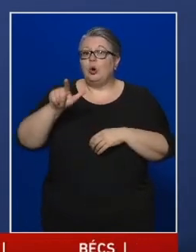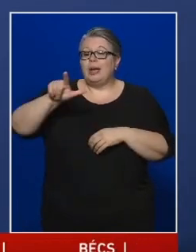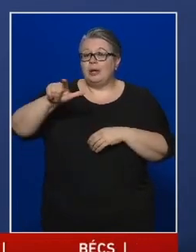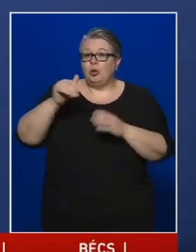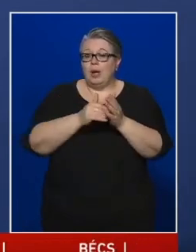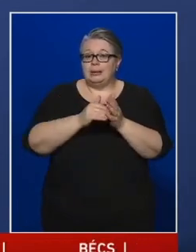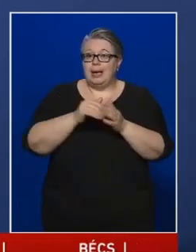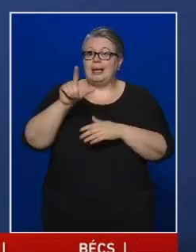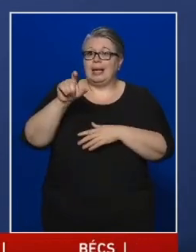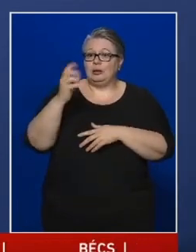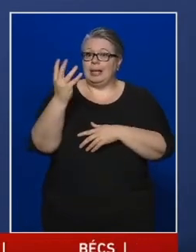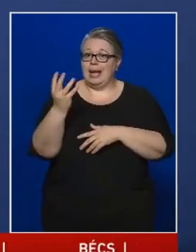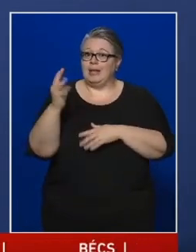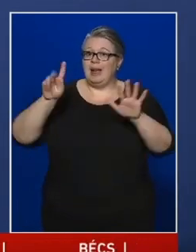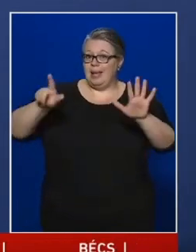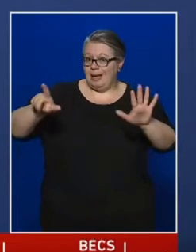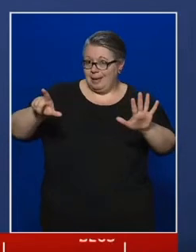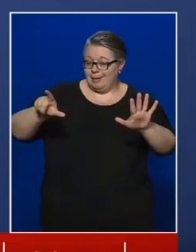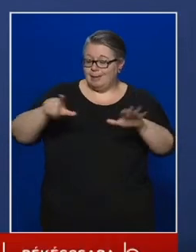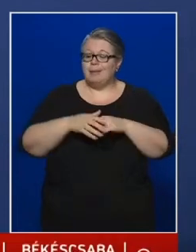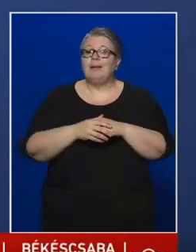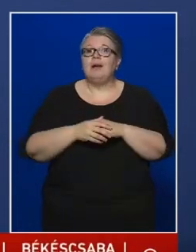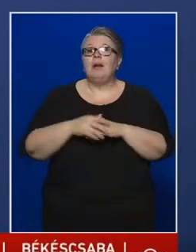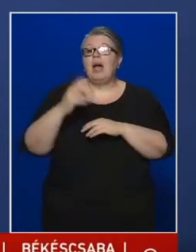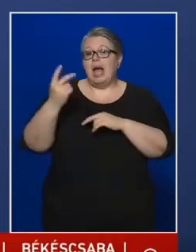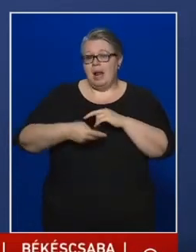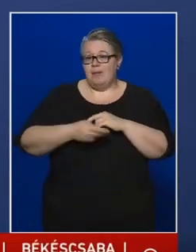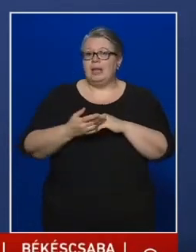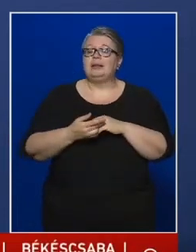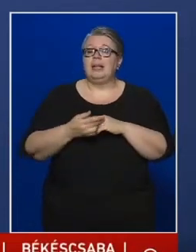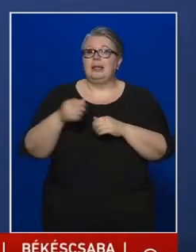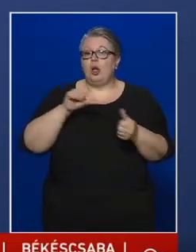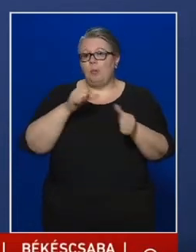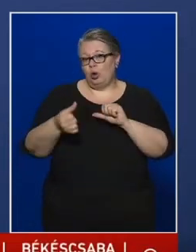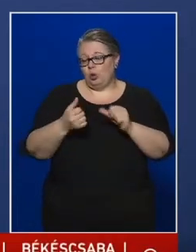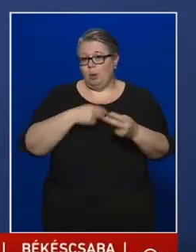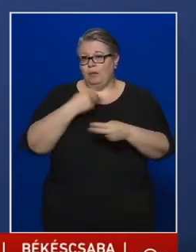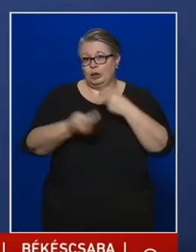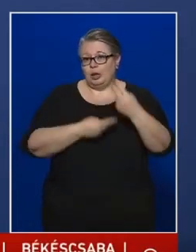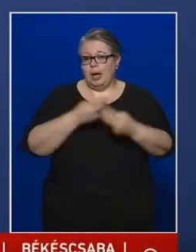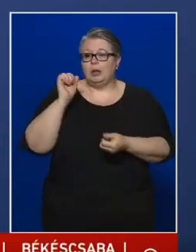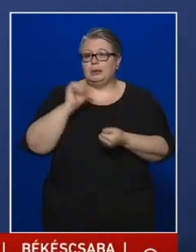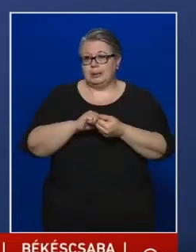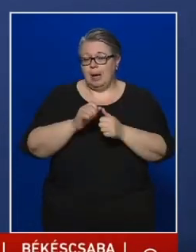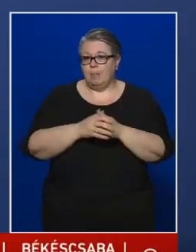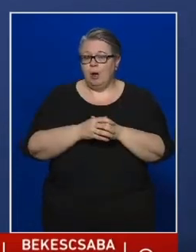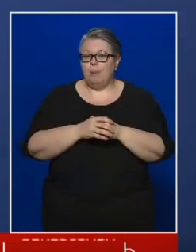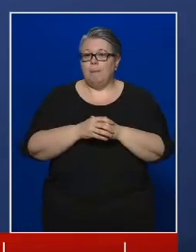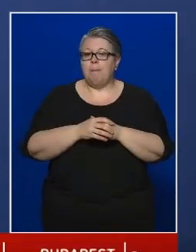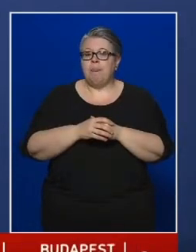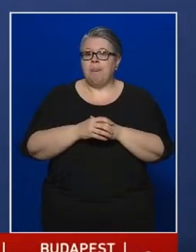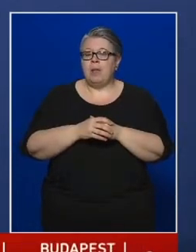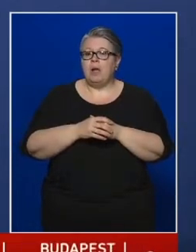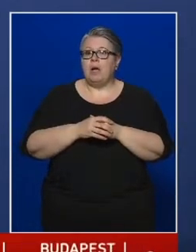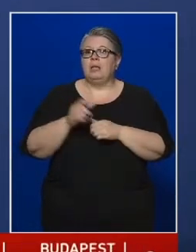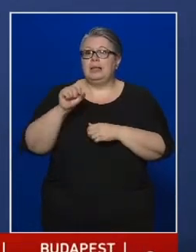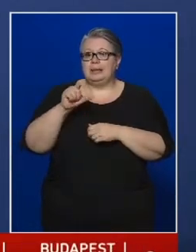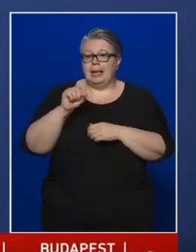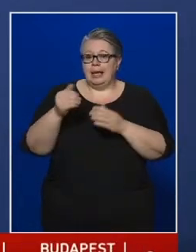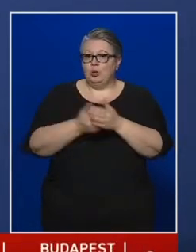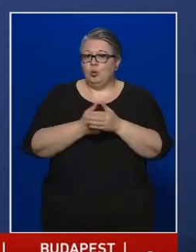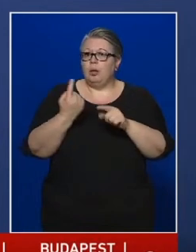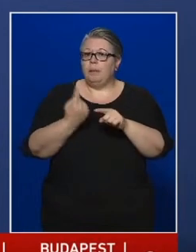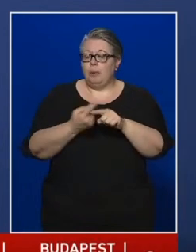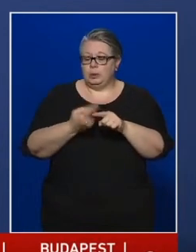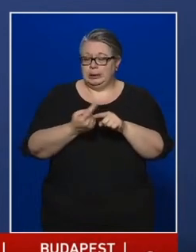.247 az elvégzett laboratóriumi vizsgálatok száma. A 12 új